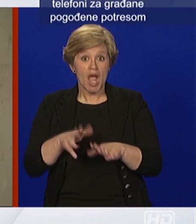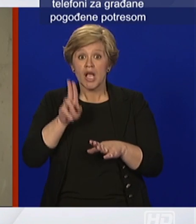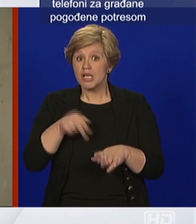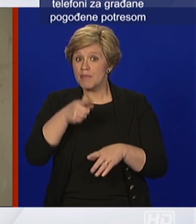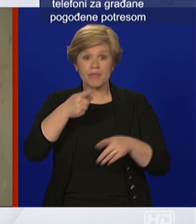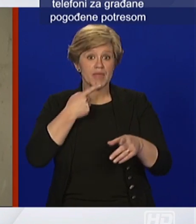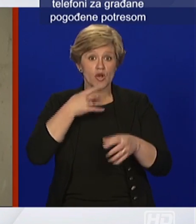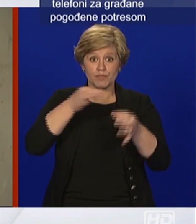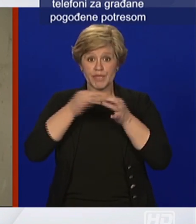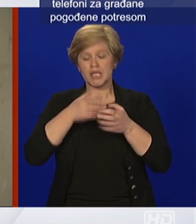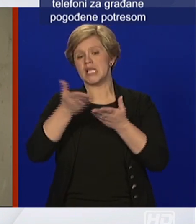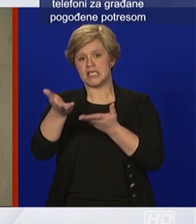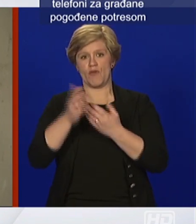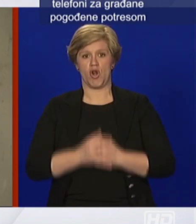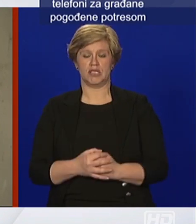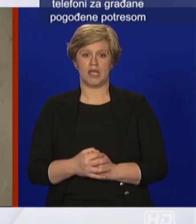pitanja, izvolite.